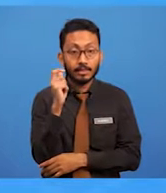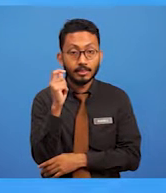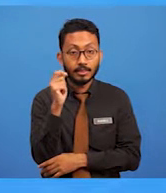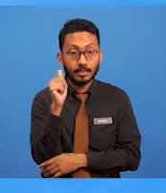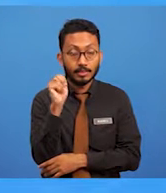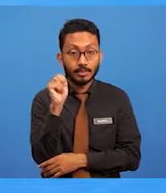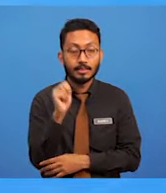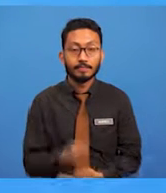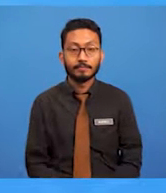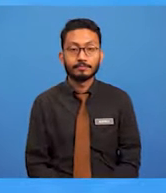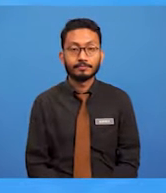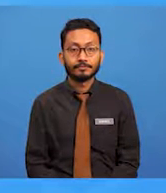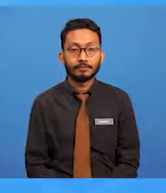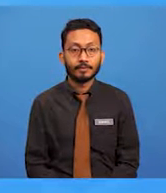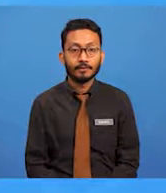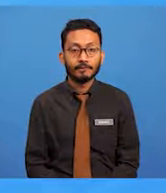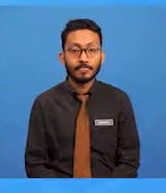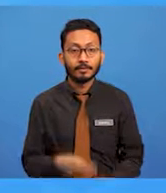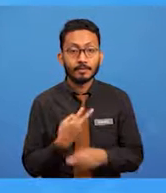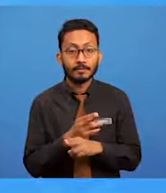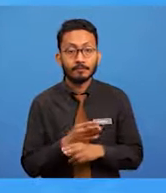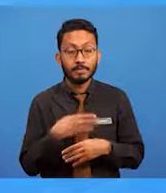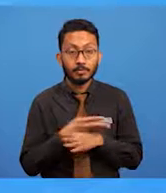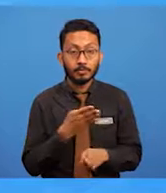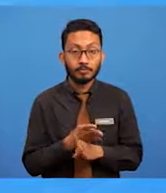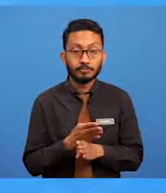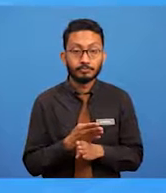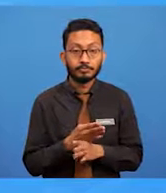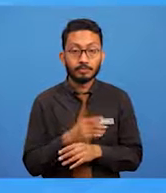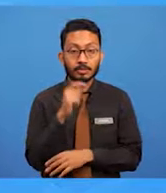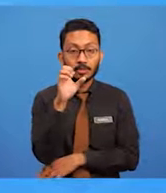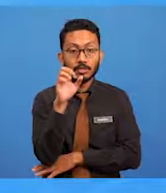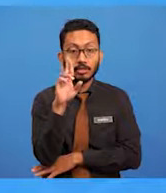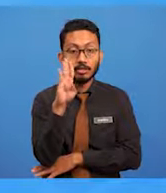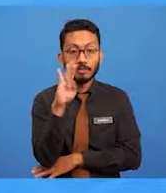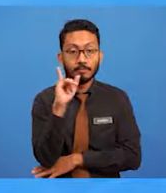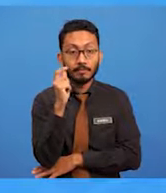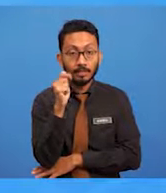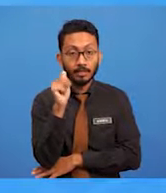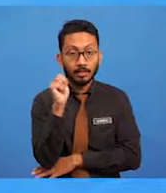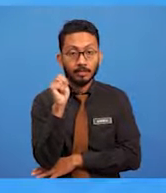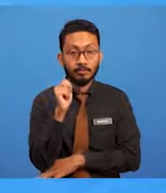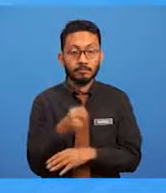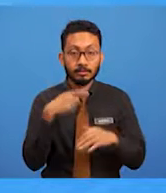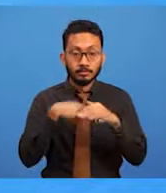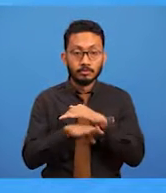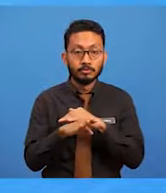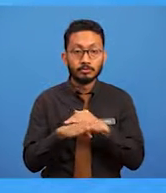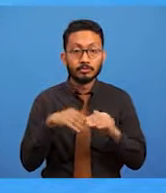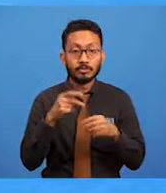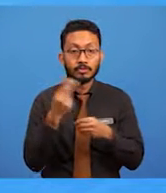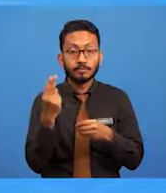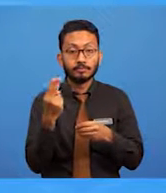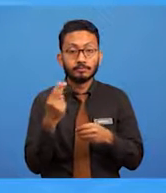Reka bentuk penerbitan ini adalah reka bentuk dalam penghasilan produk